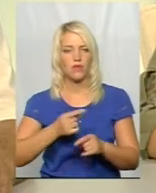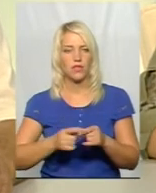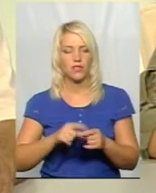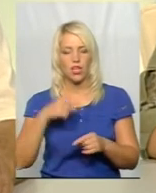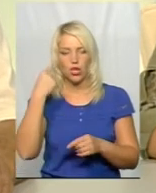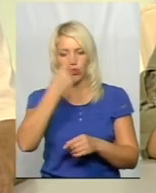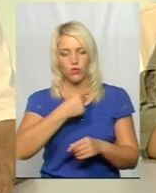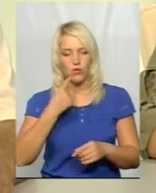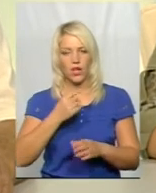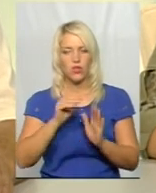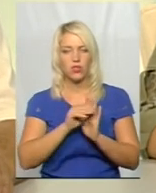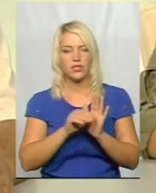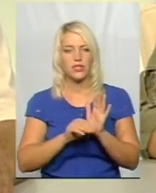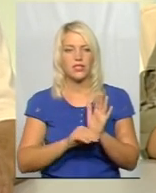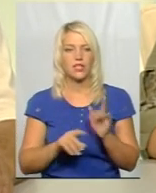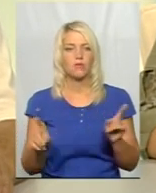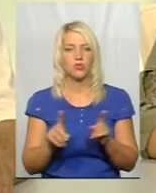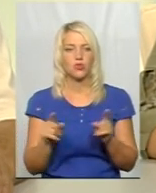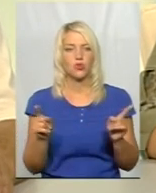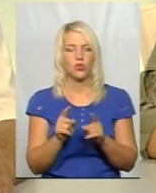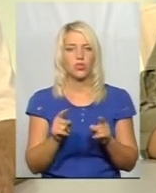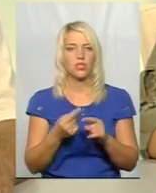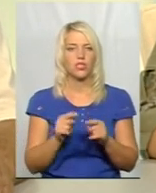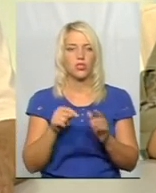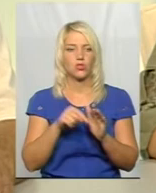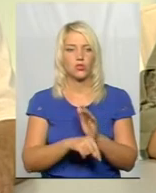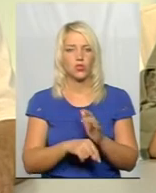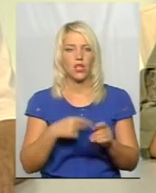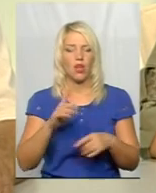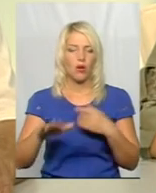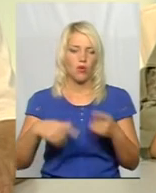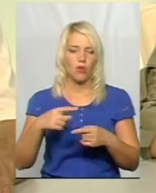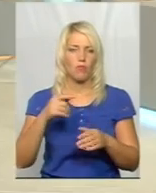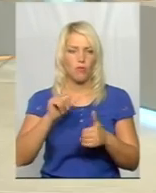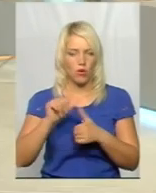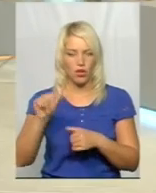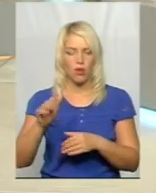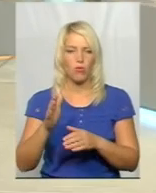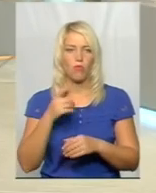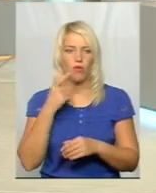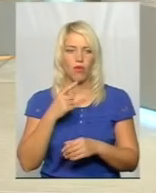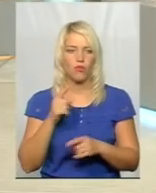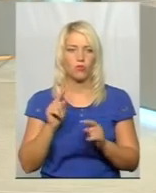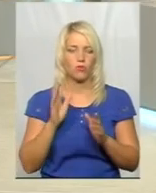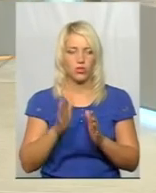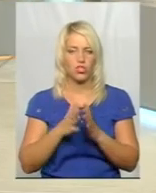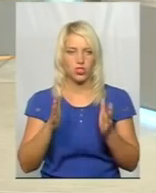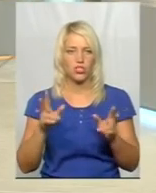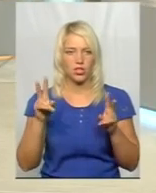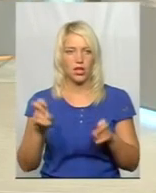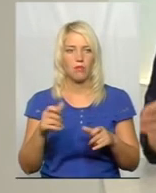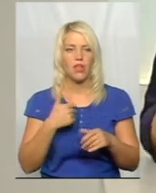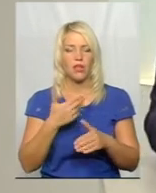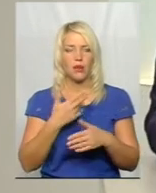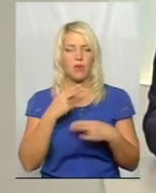системи. Що вона, ну, коротесенька така суть, там, нюанси. Так, ми про це потім окремо поговоримо, правда, бо це ширша тема і цікаво, і